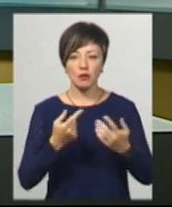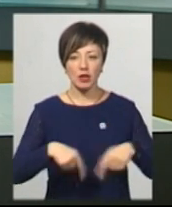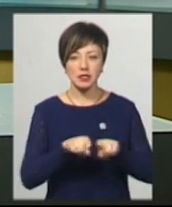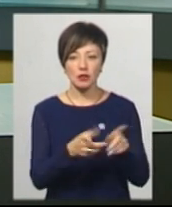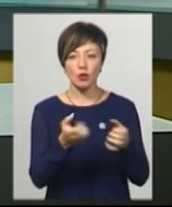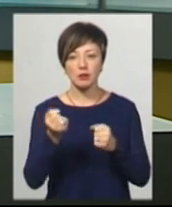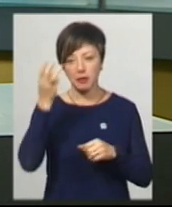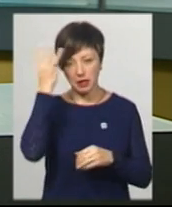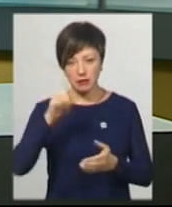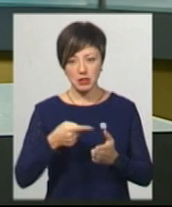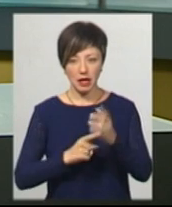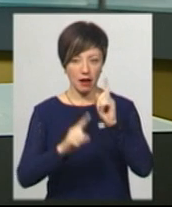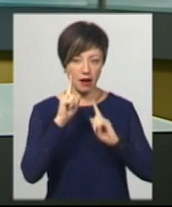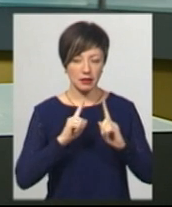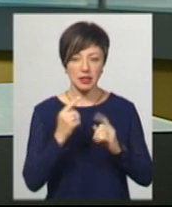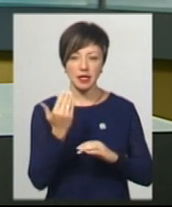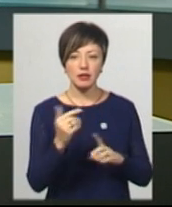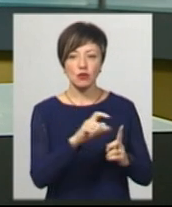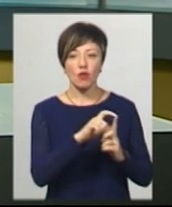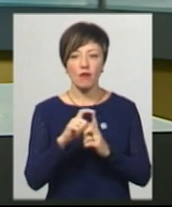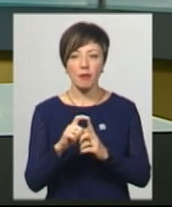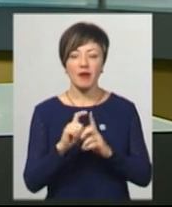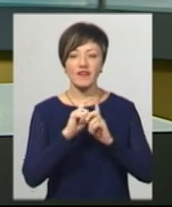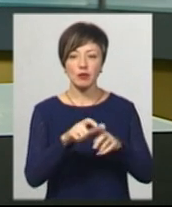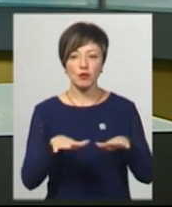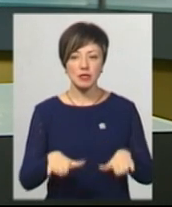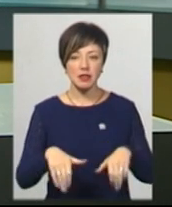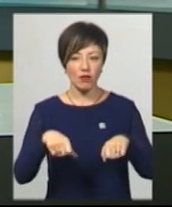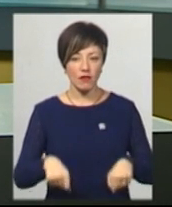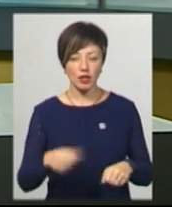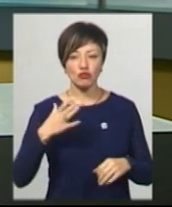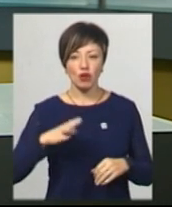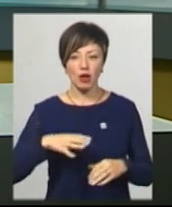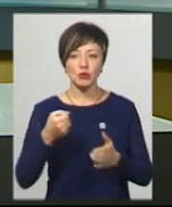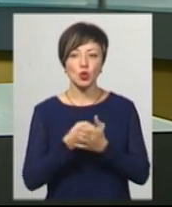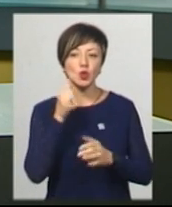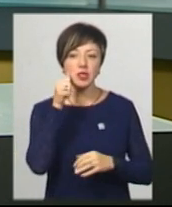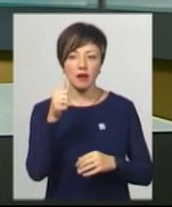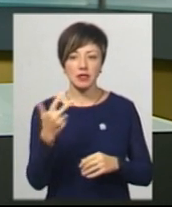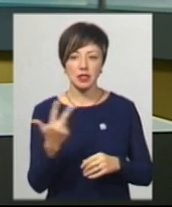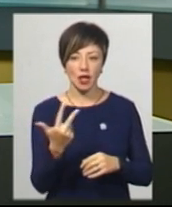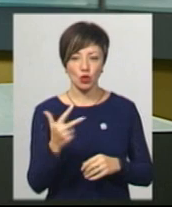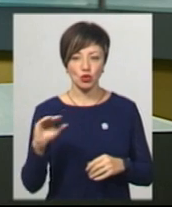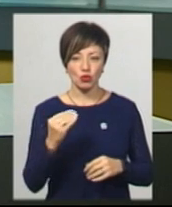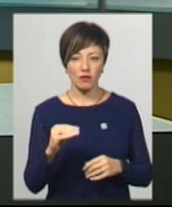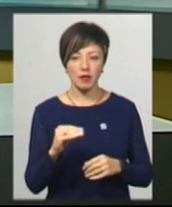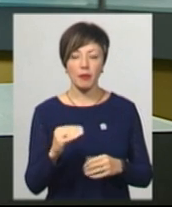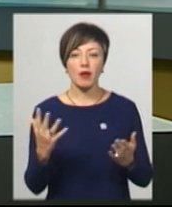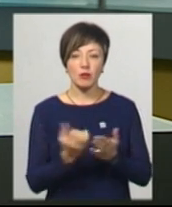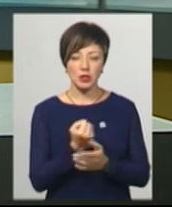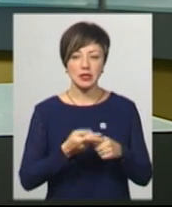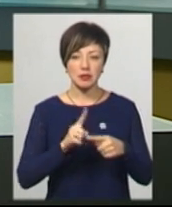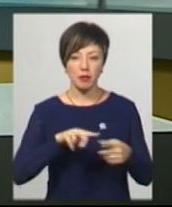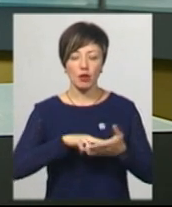отримала Хмельницька міська рада. За її словами, відповіді від місцевої влади вони чекатимуть до завтра, 3 жовтня. Виходячи з неї,